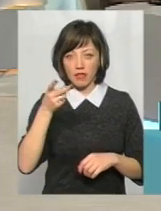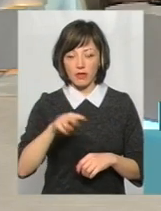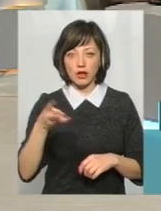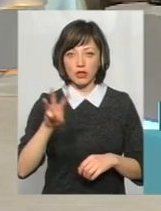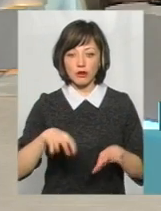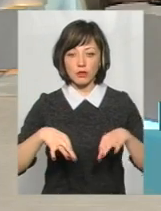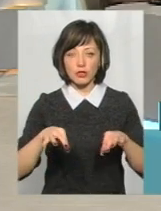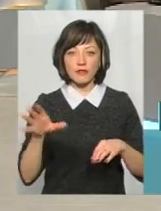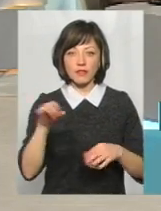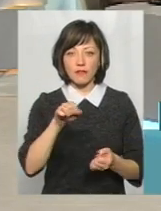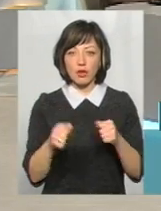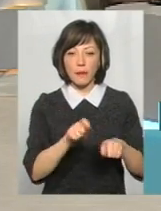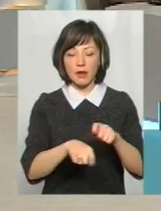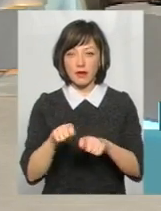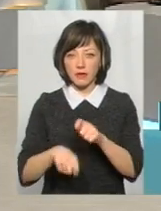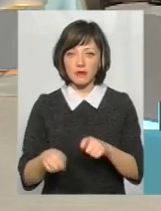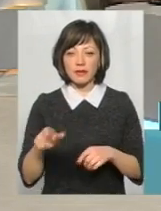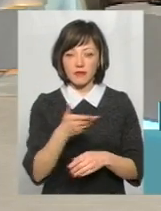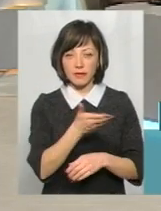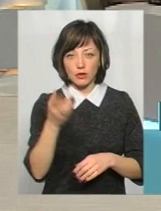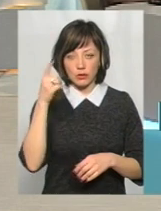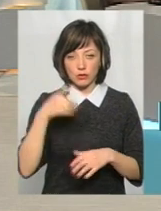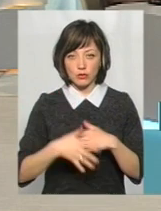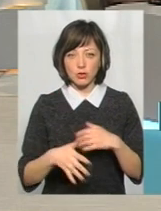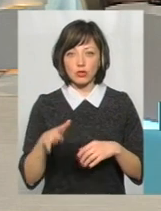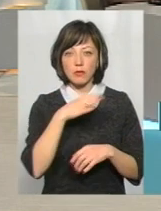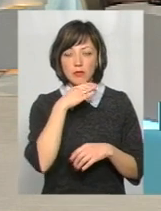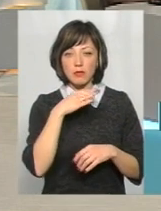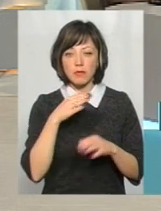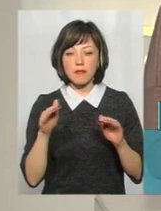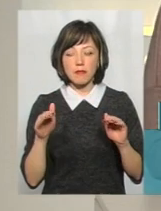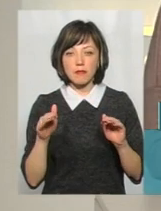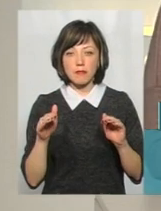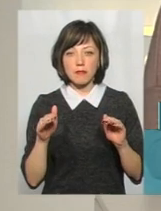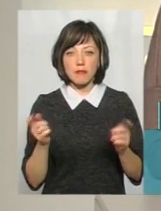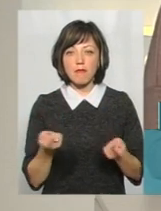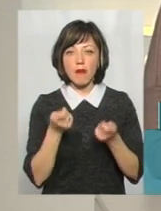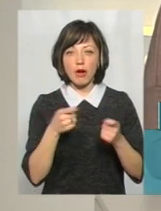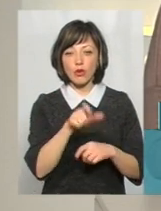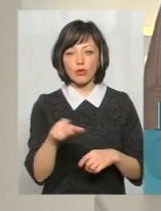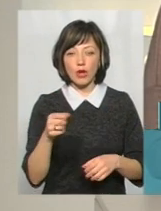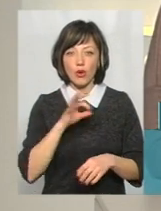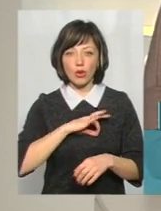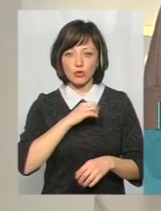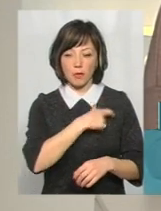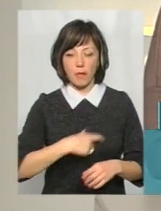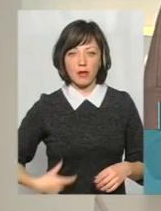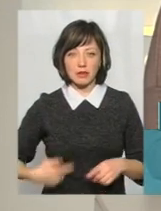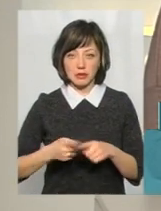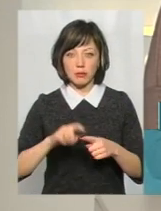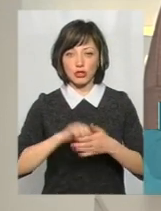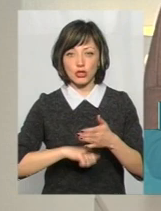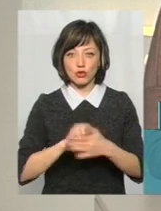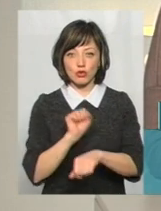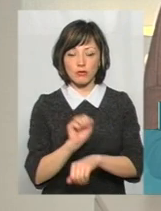всі водії підлягають перевірці, адже ви самі розумієте, що досить мала кількість людей користується паском пасивної безпеки. А це вже є підстава для